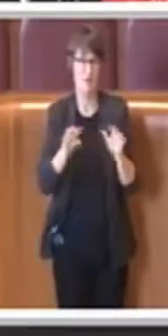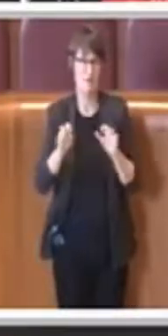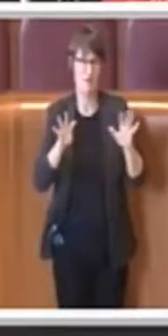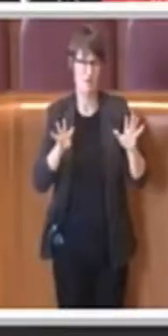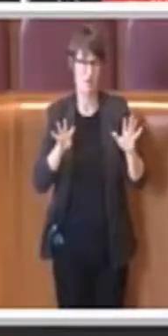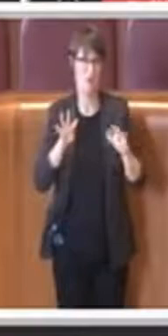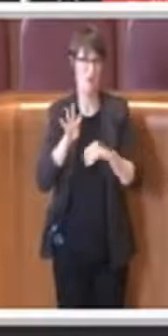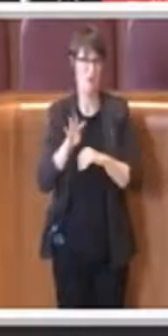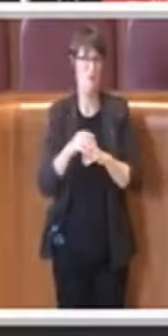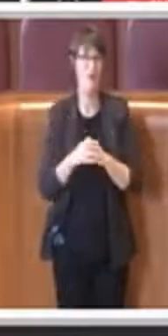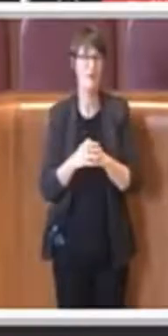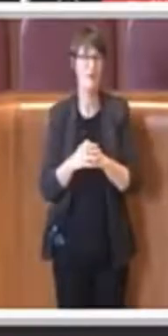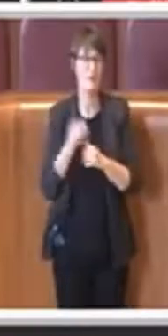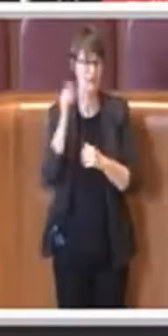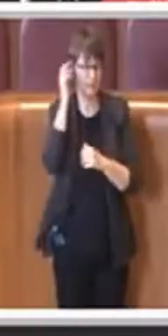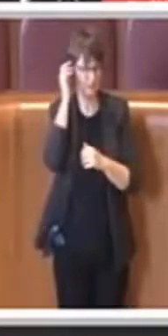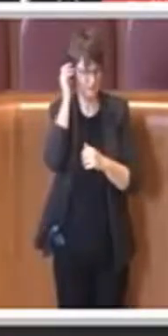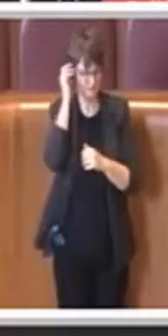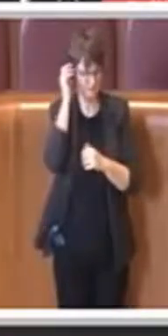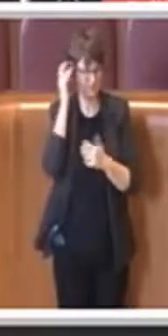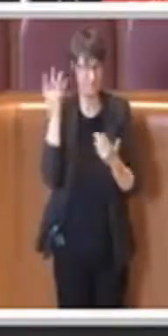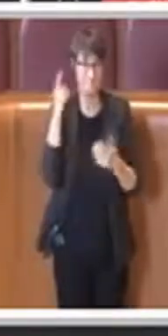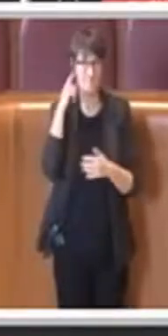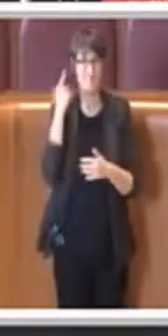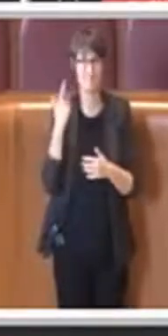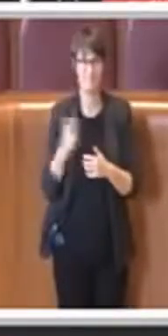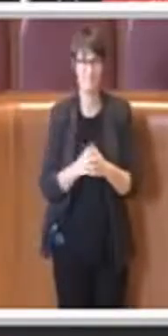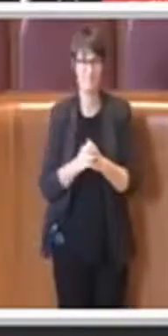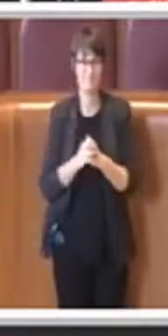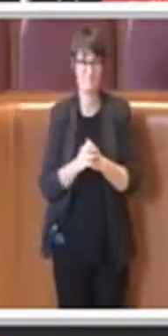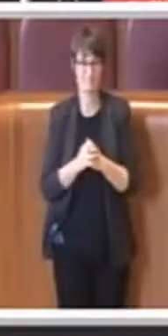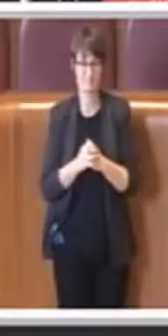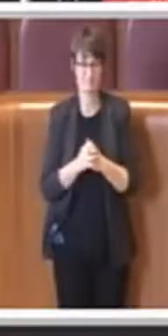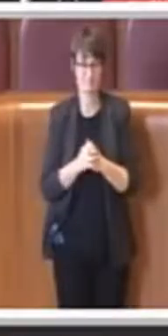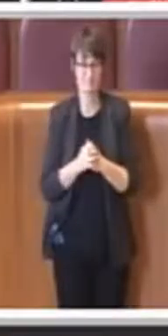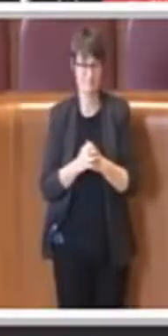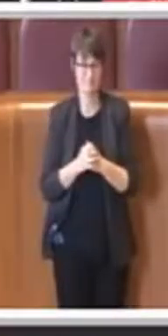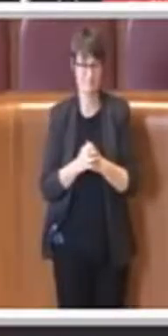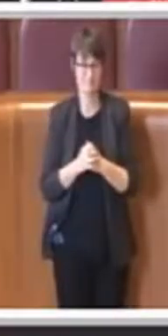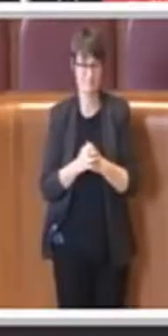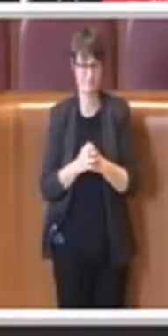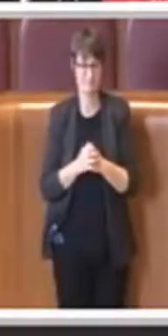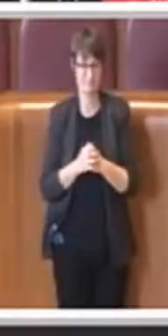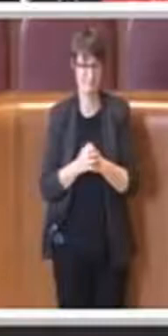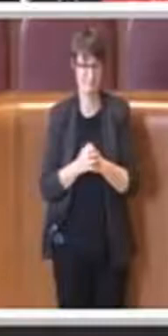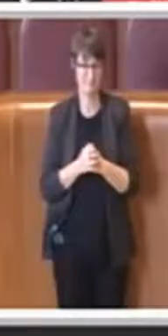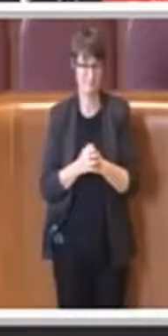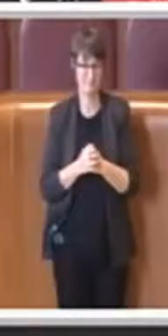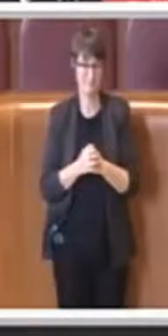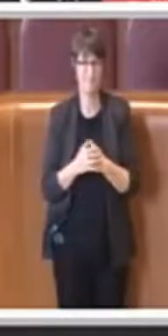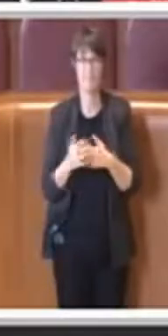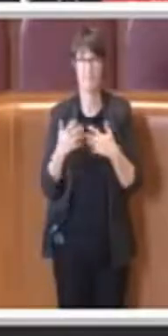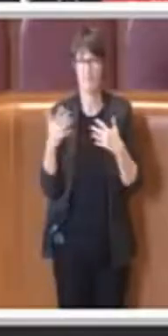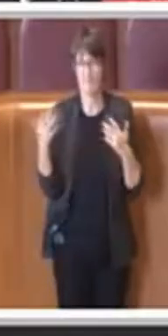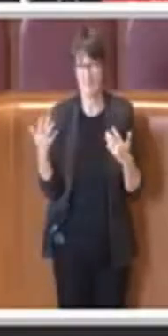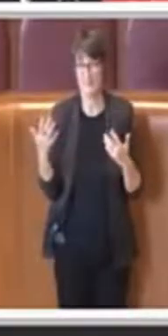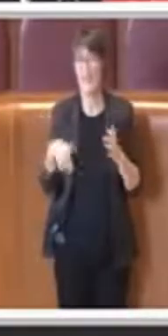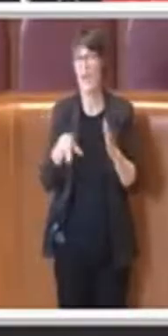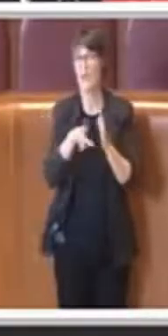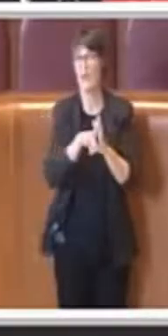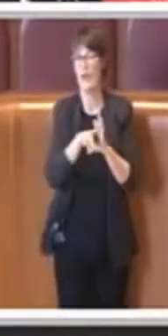giurisprudenza costituisce una fonte attuativa o comunque